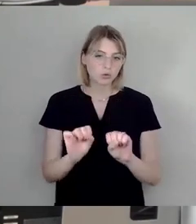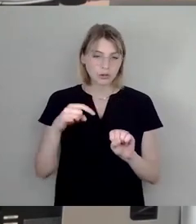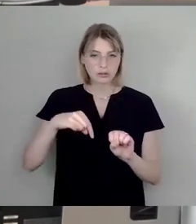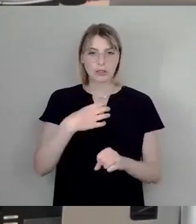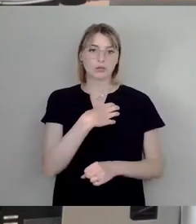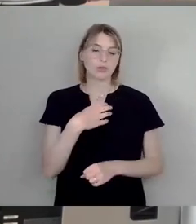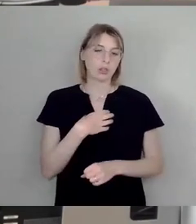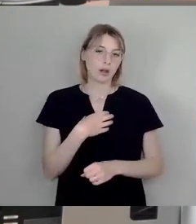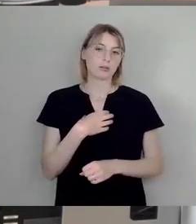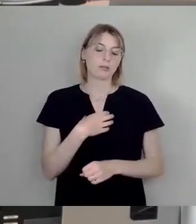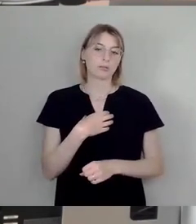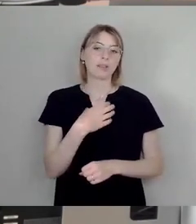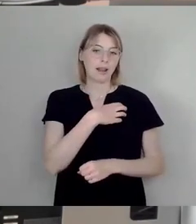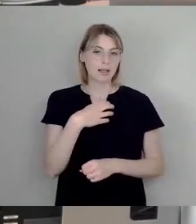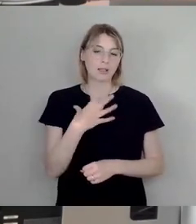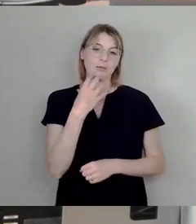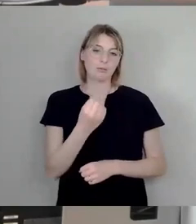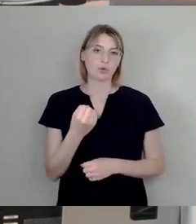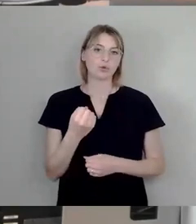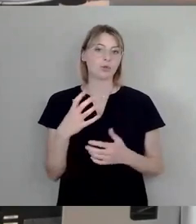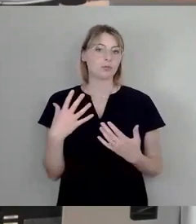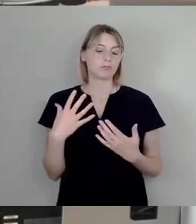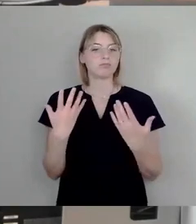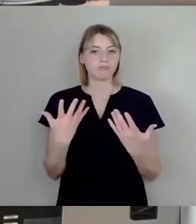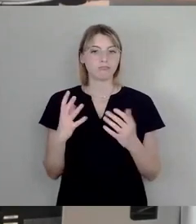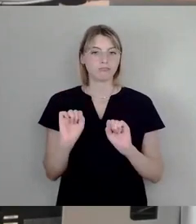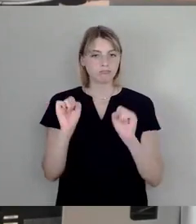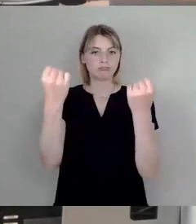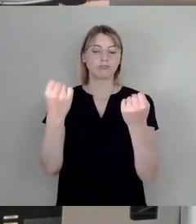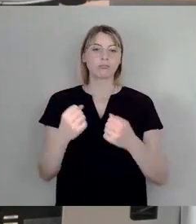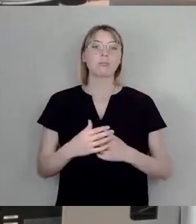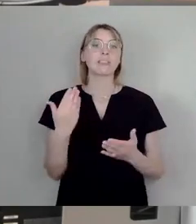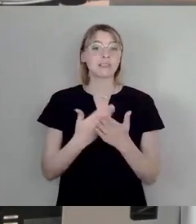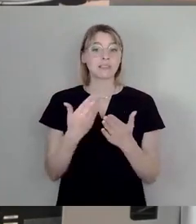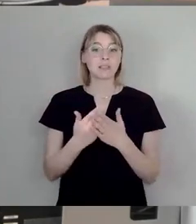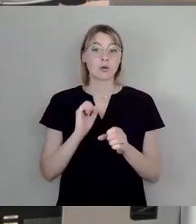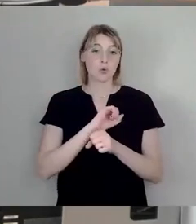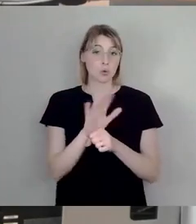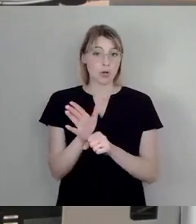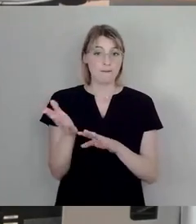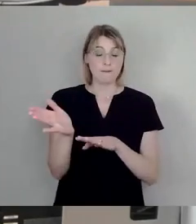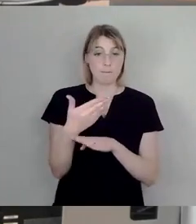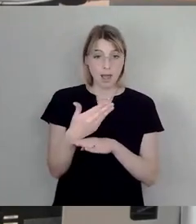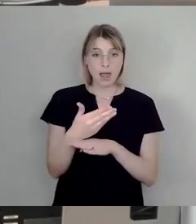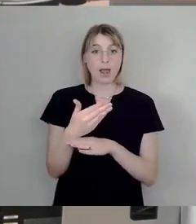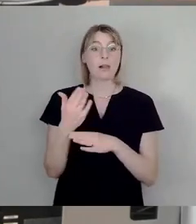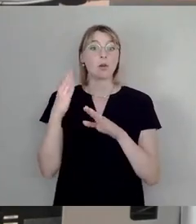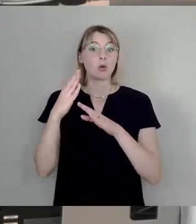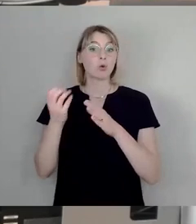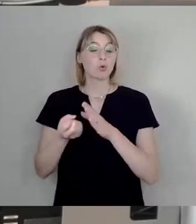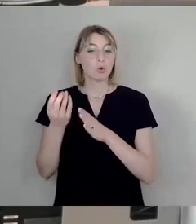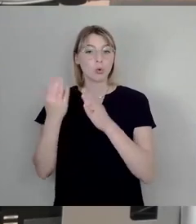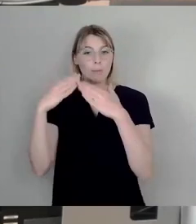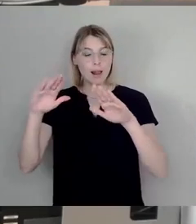haben wir post Corona, als das Haus wieder erwachte, über das Haus hinausgehend Brücken in die